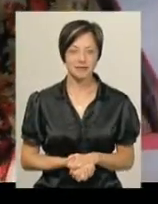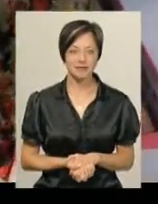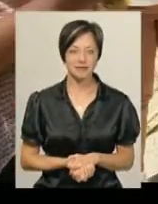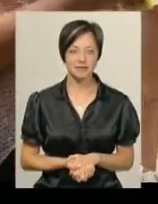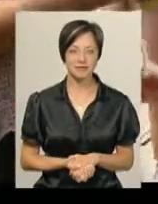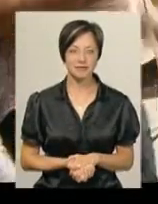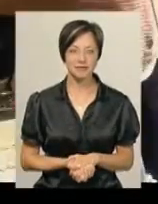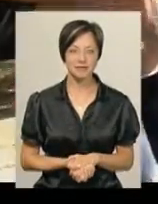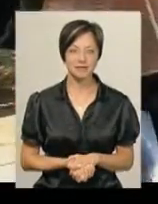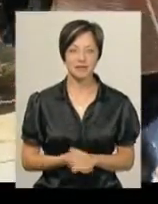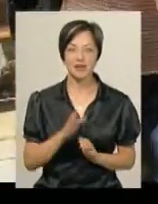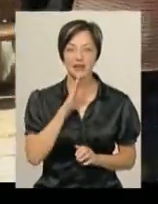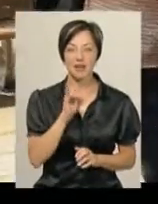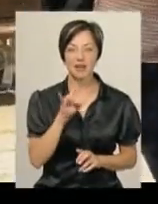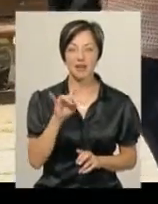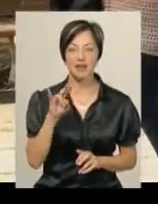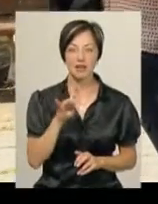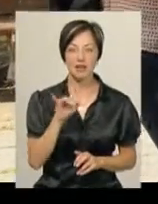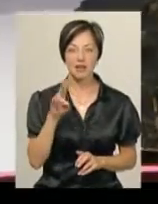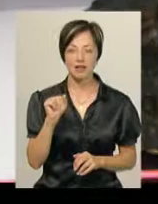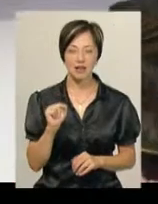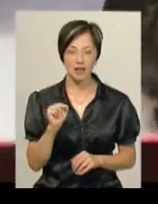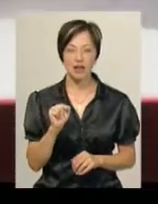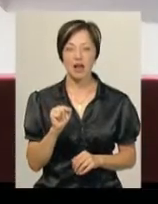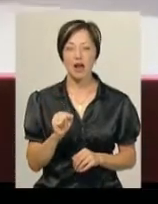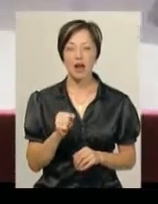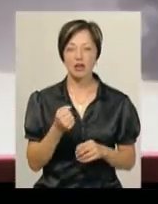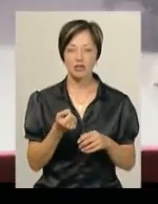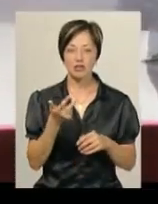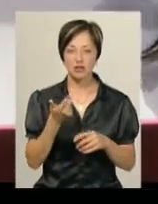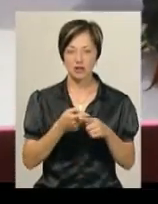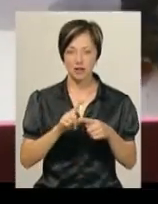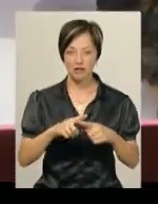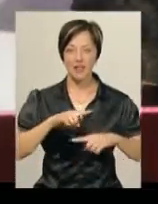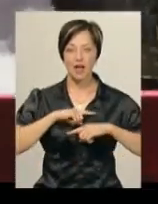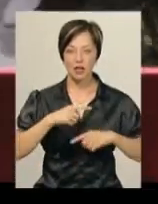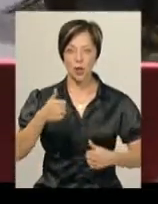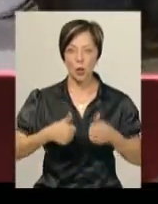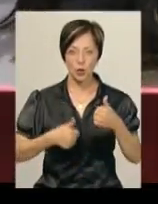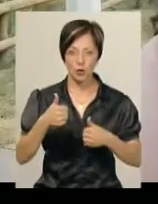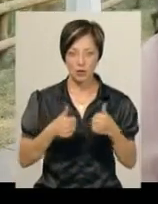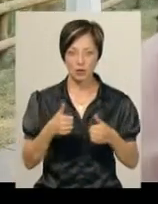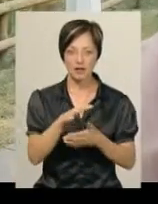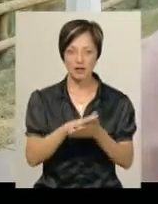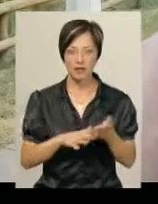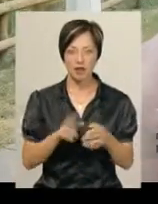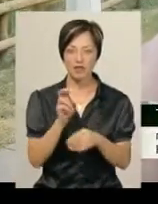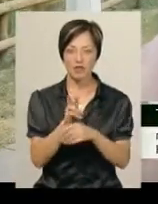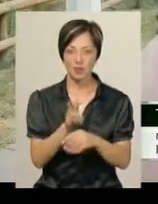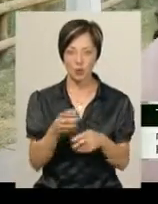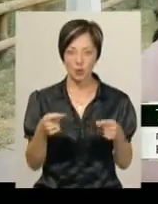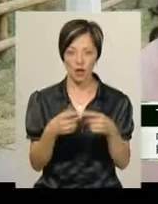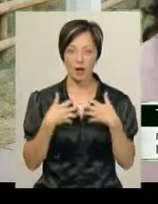Ірина Баранова – одна із трьох фіналістів конкурсу, який 11 днів тривав для відвідувачів Хмельницького зоокутка. Не безпосередньо ми,